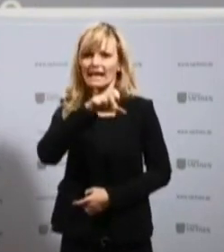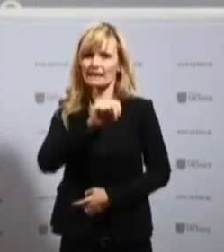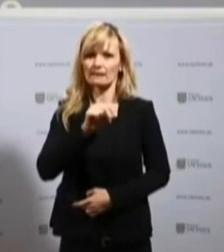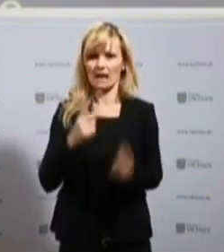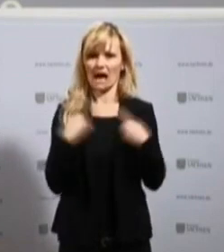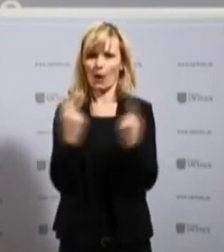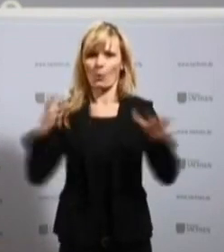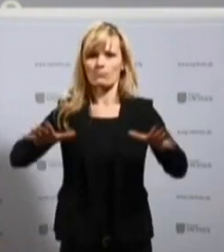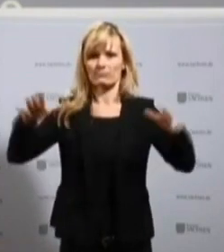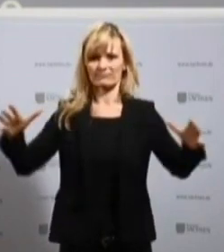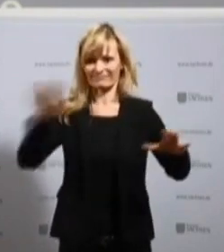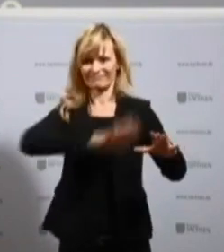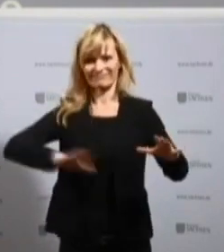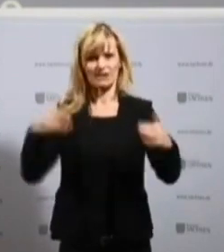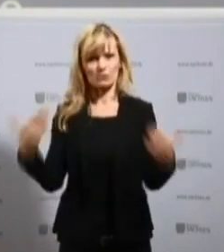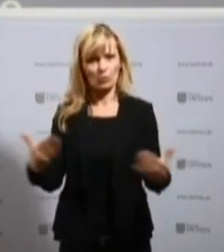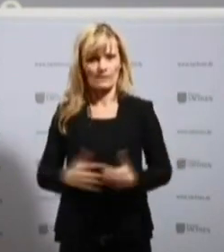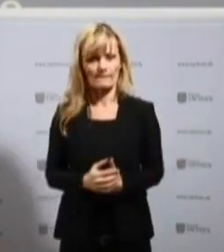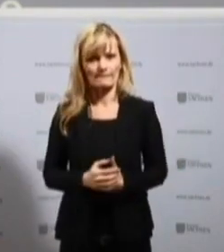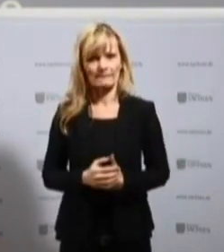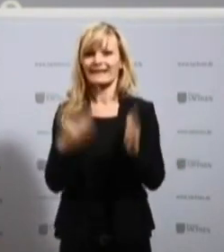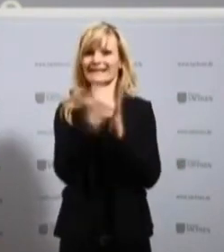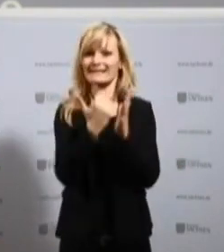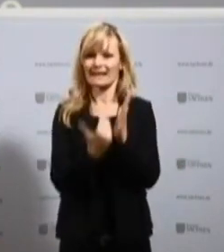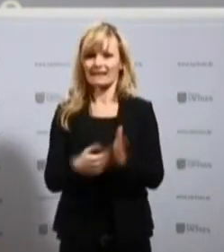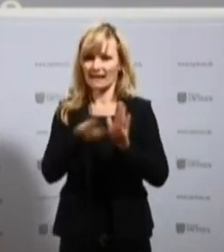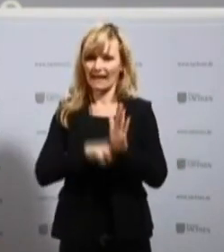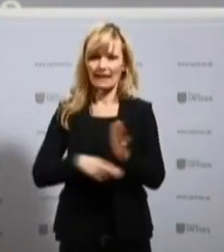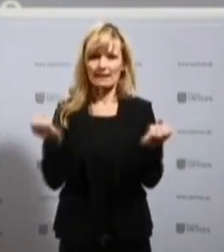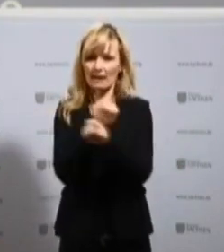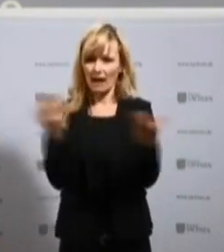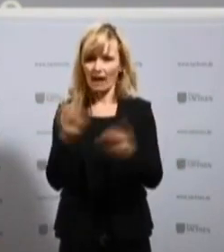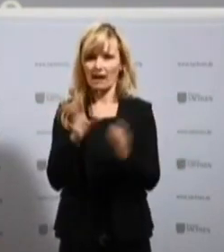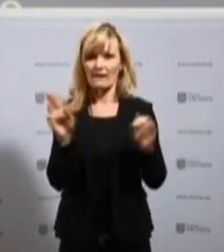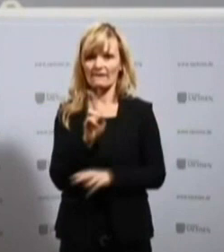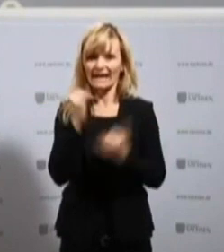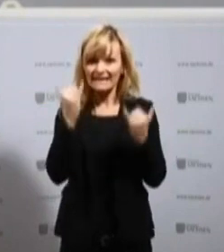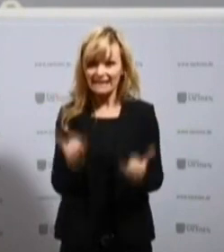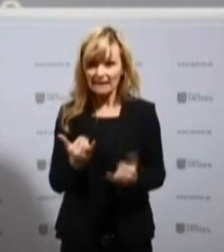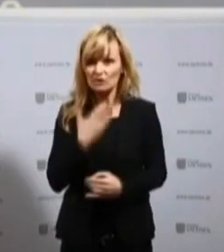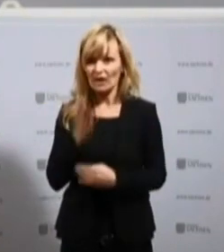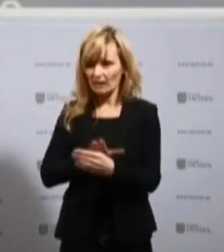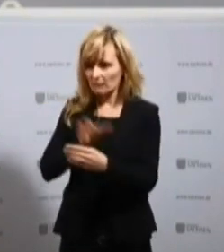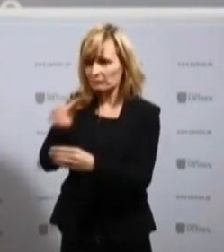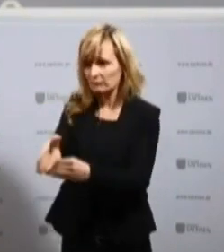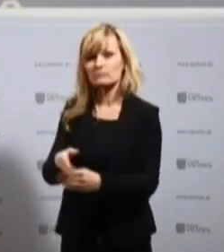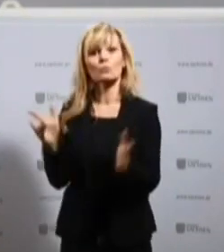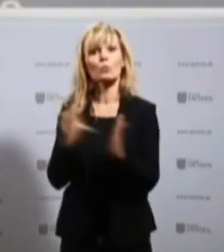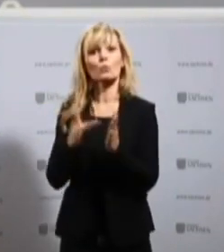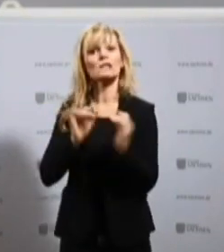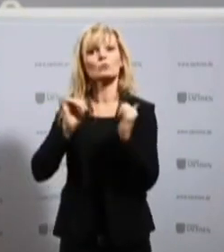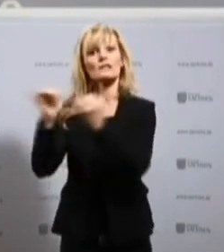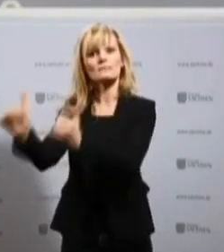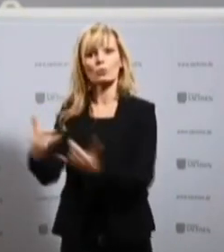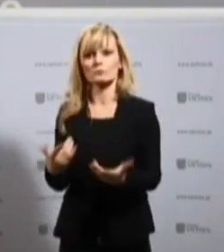gesetzlichen Regeln sind ganz klar. Wer jetzt nach Tschechien fährt, aus einem touristischen Grund,